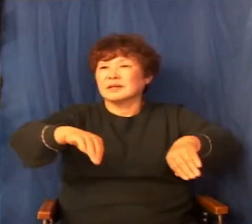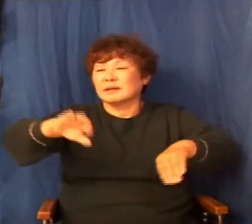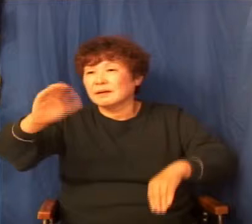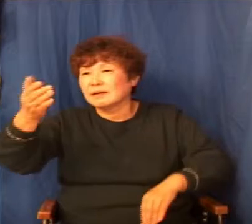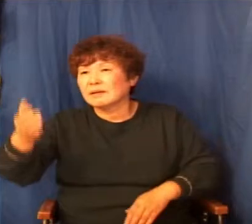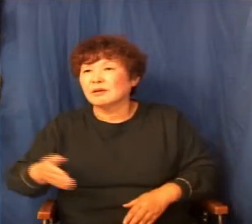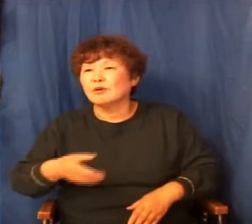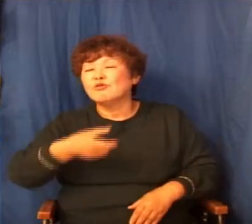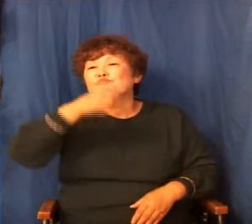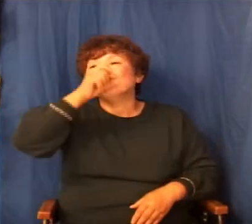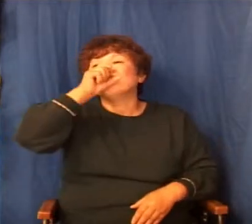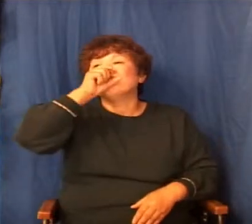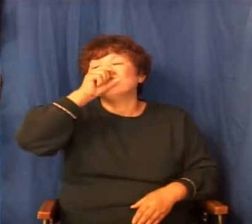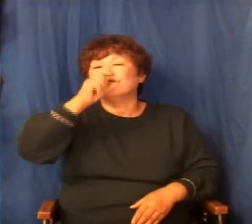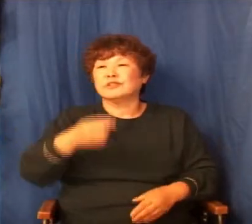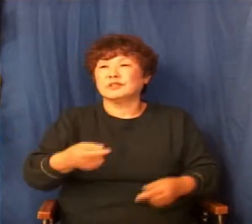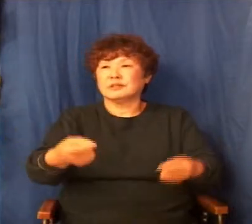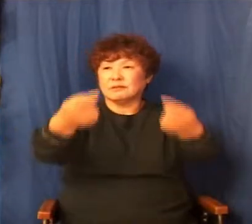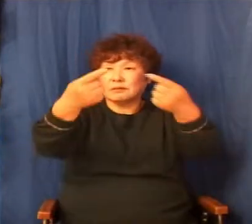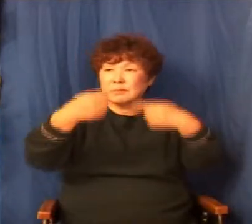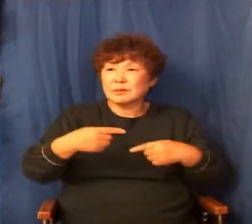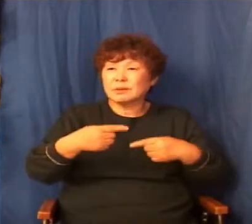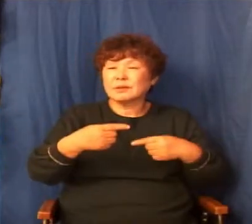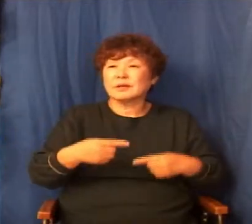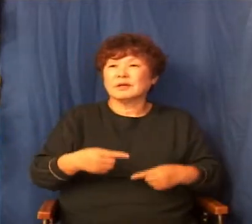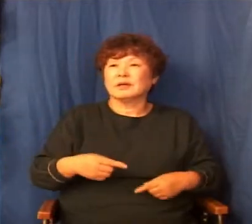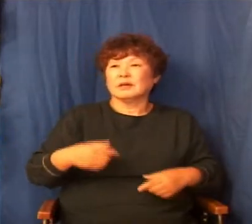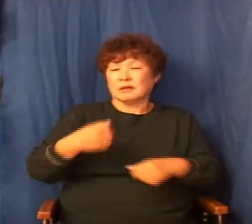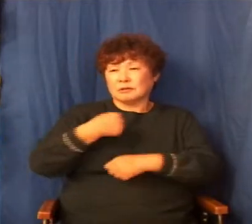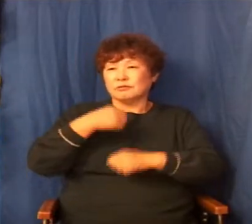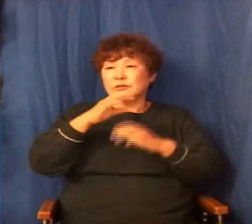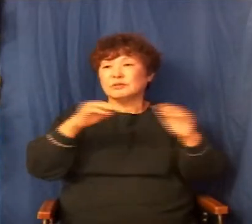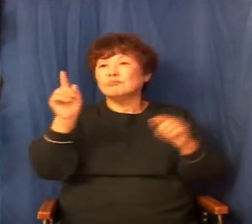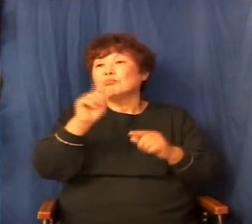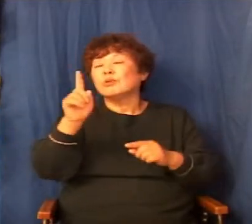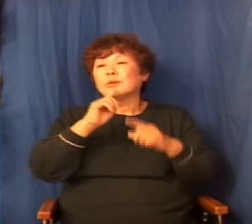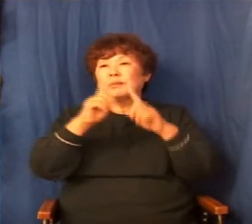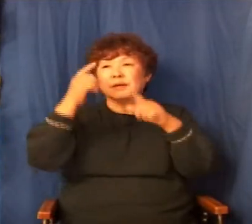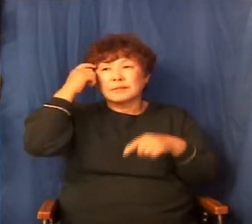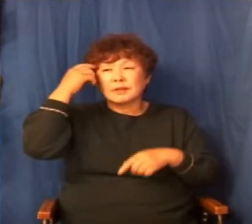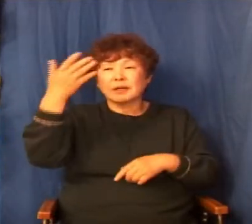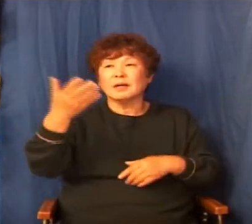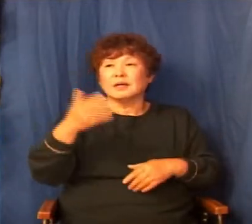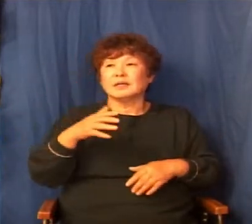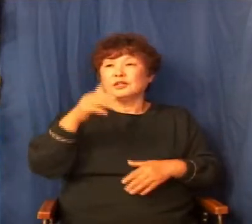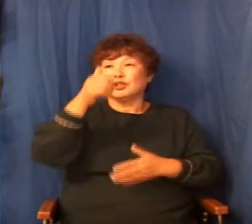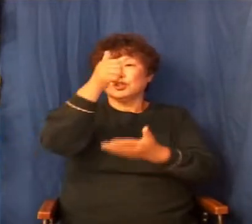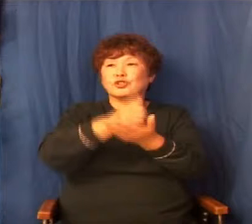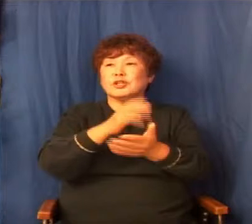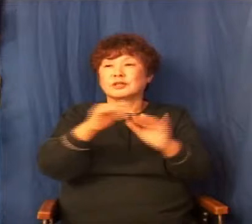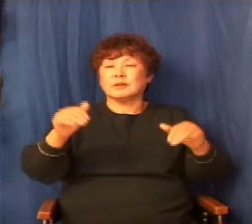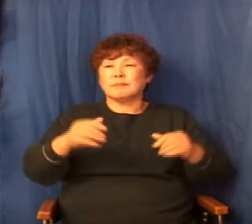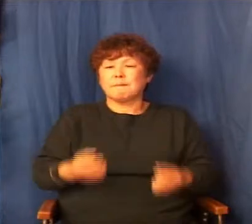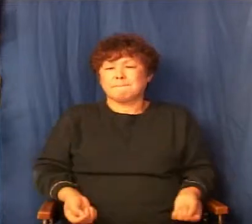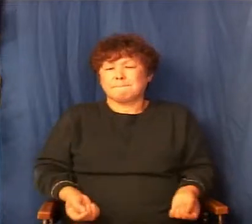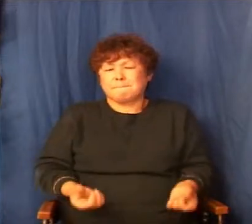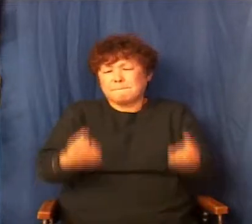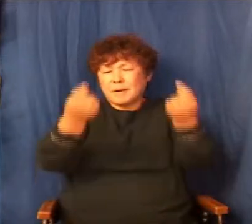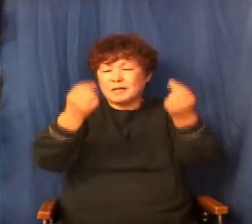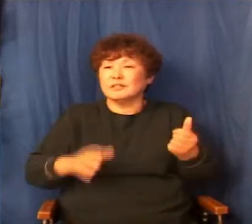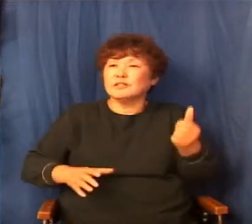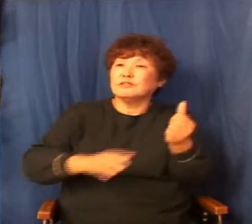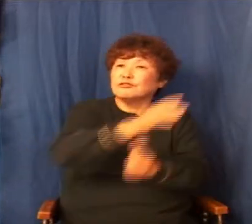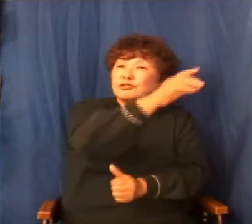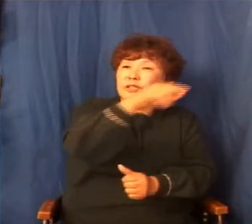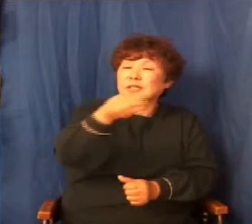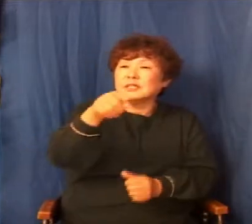물이 막 들어올 거 아닙니까 그랬더니 거기에 있던 군인들은 뭐라고 그래요 이 죄인들 빨리 죽입시다 우리가 이 사람들